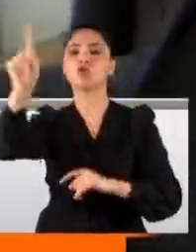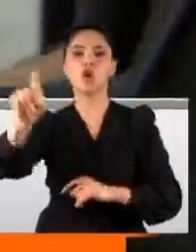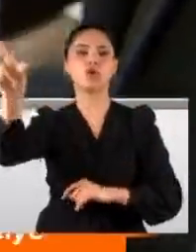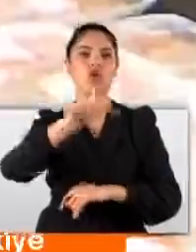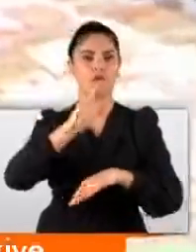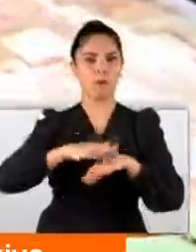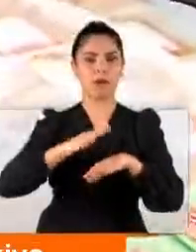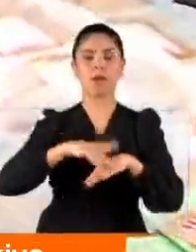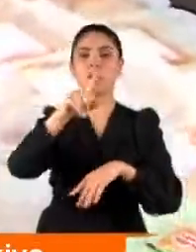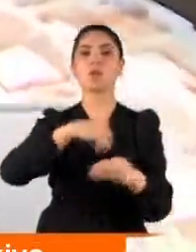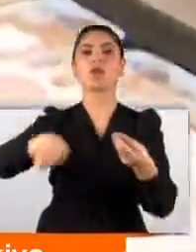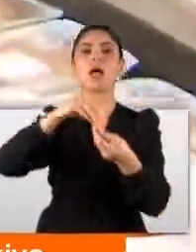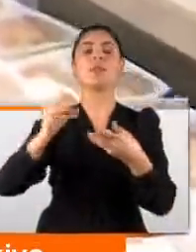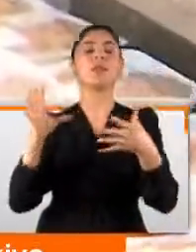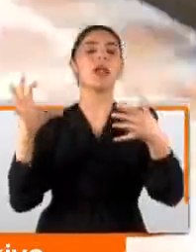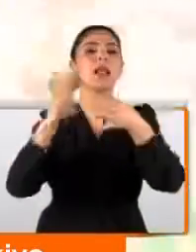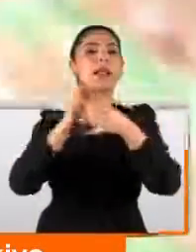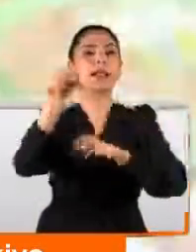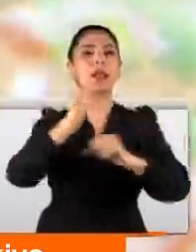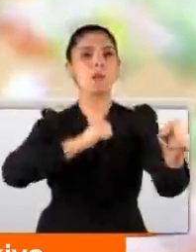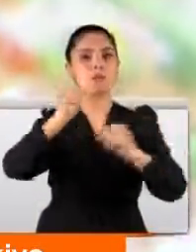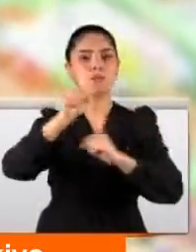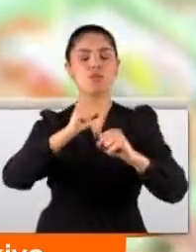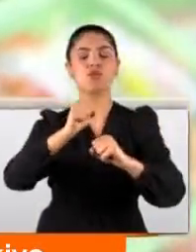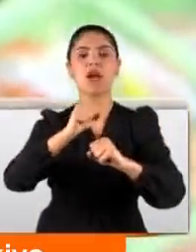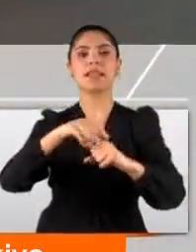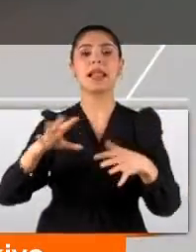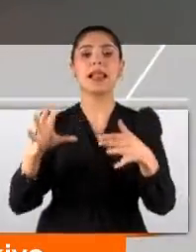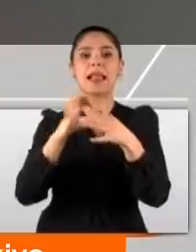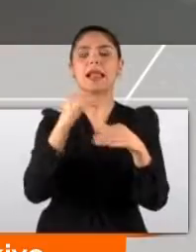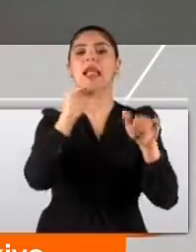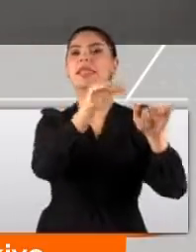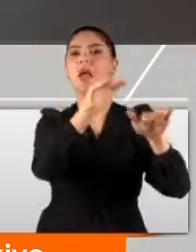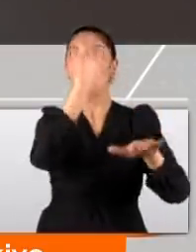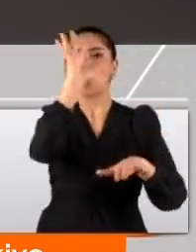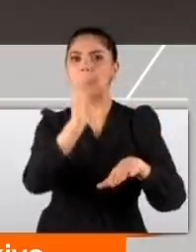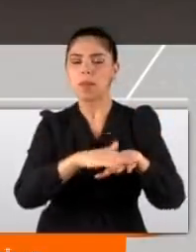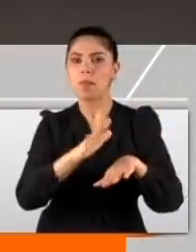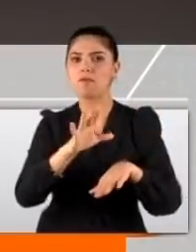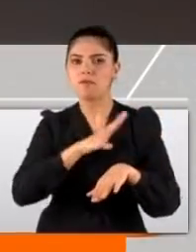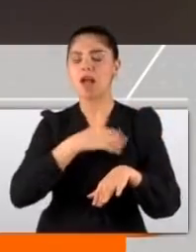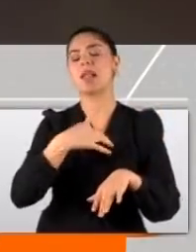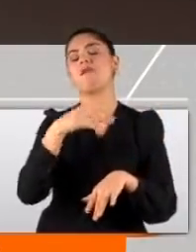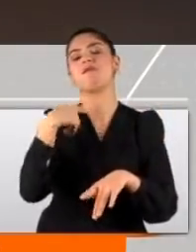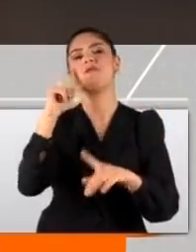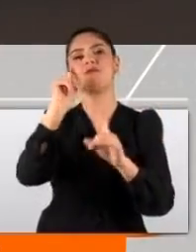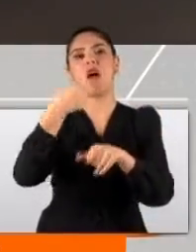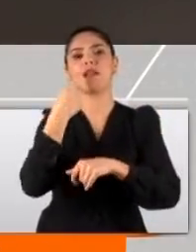etiketleriyle mücadele sorusuna stokçuluğun farkındayız cevabını verdi. Kapalı otoparklara sıfır